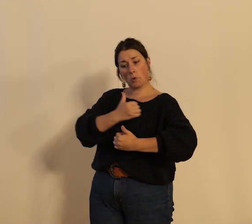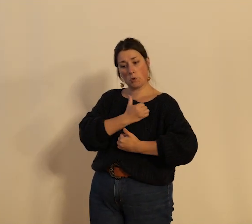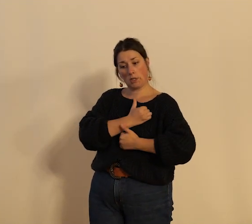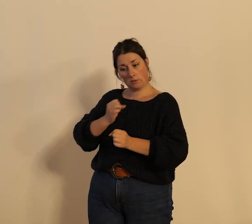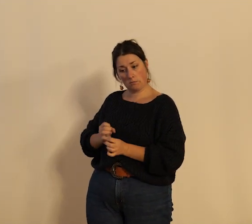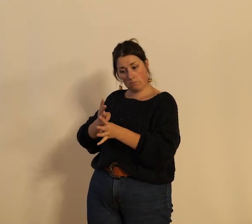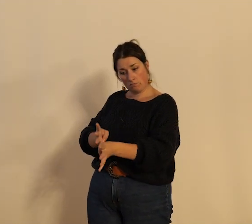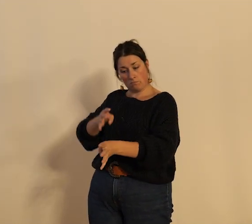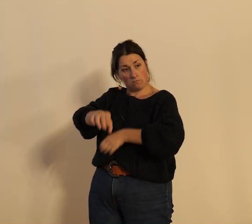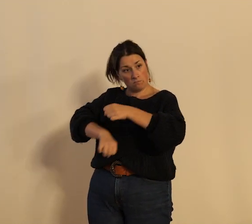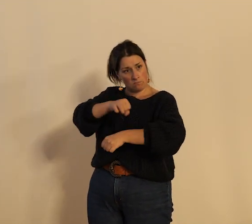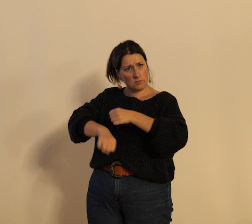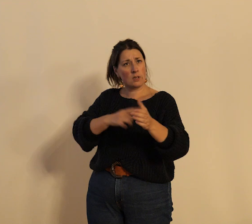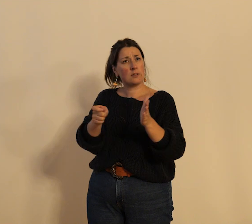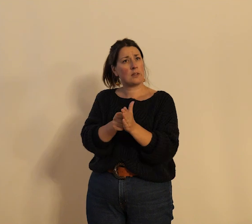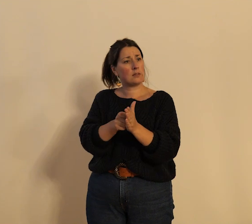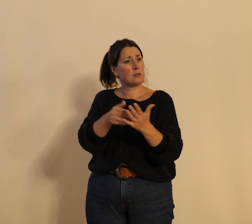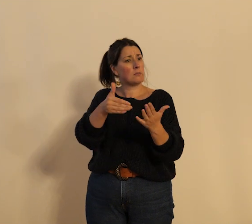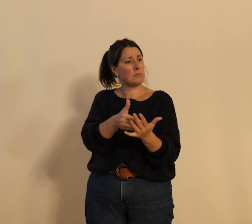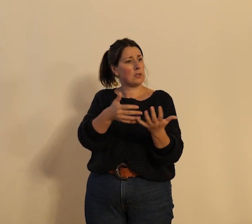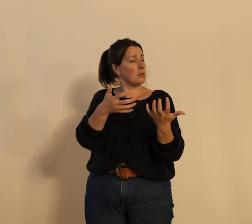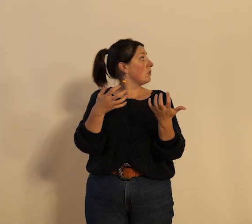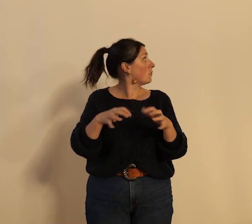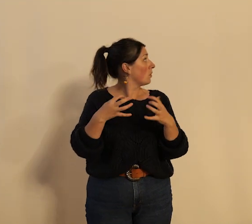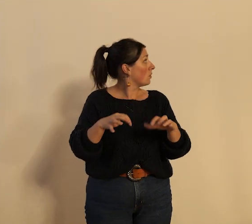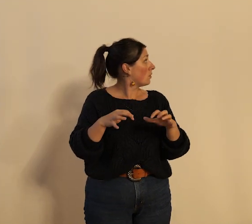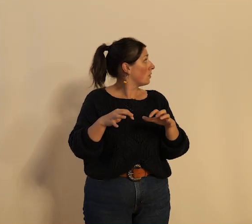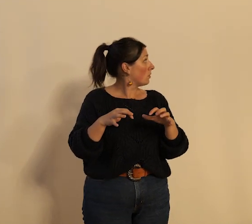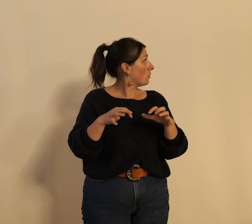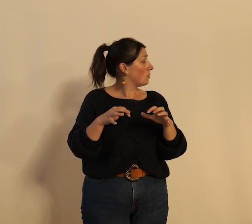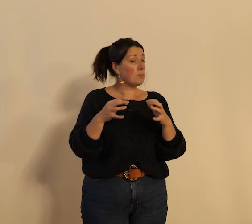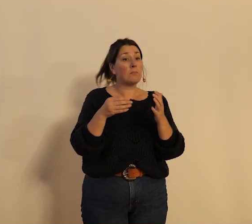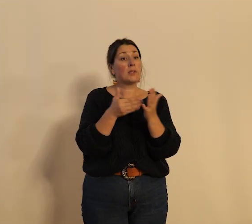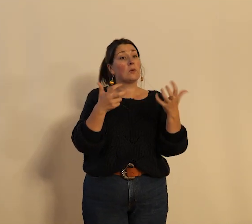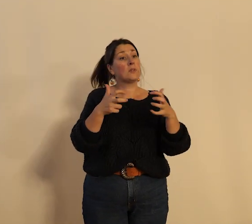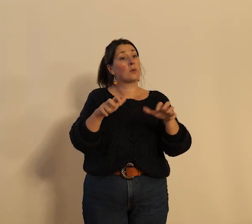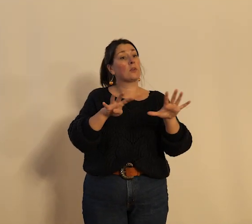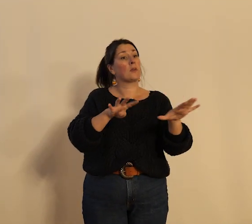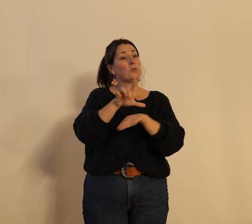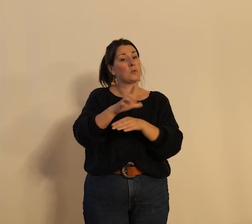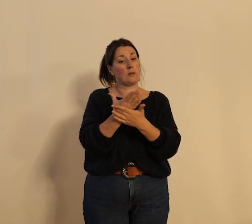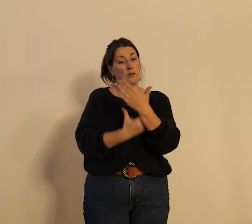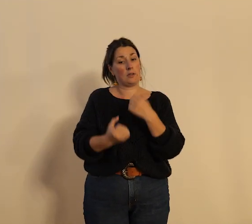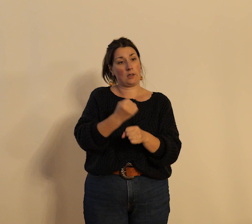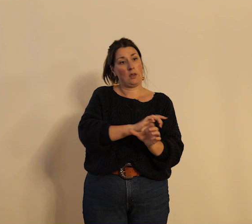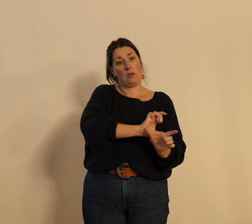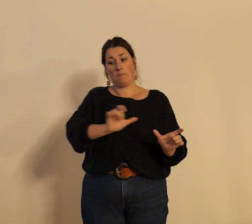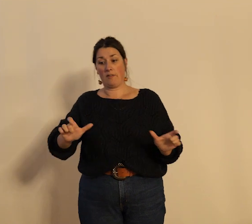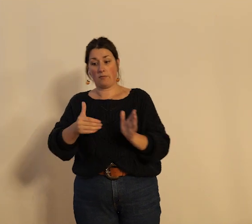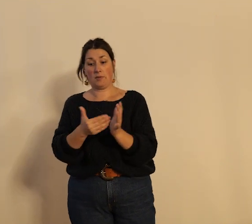1892 une bicyclette pliante et même inventée pour les militaires en 1895